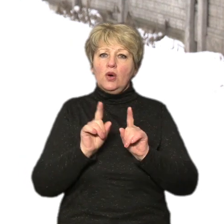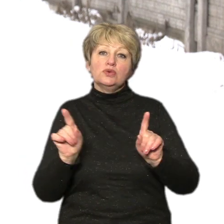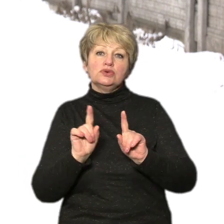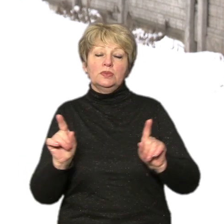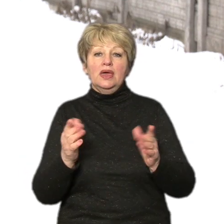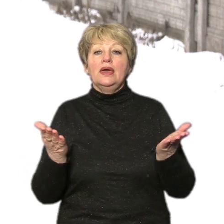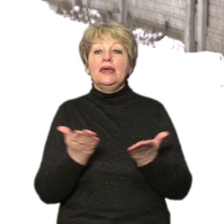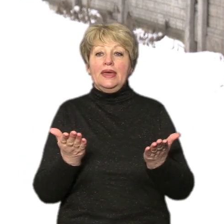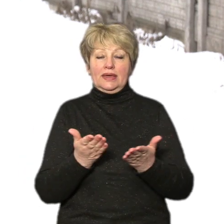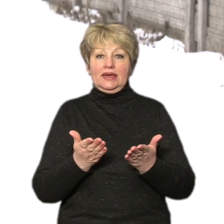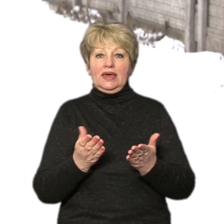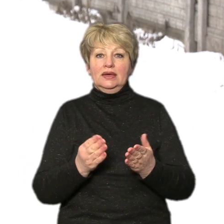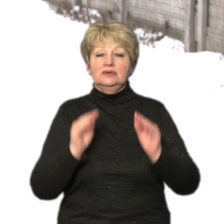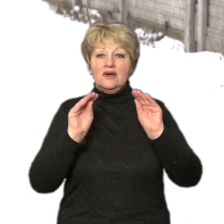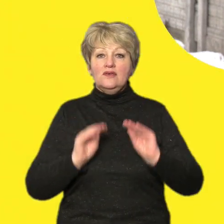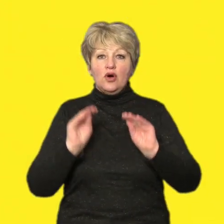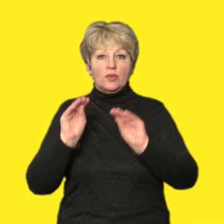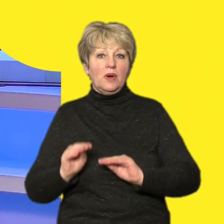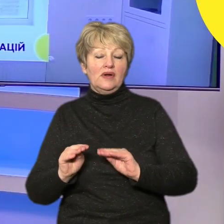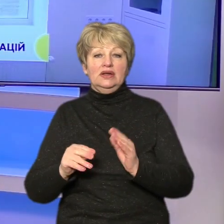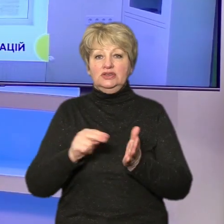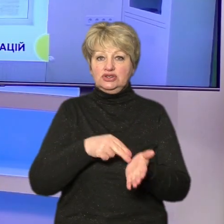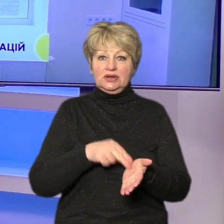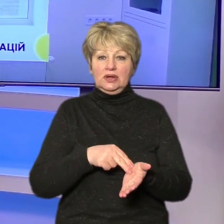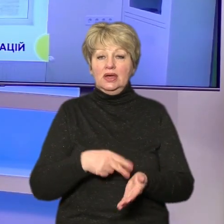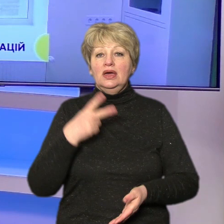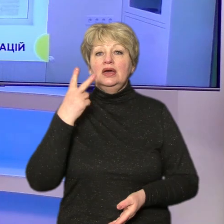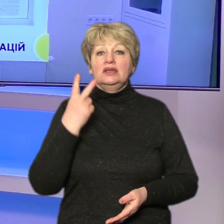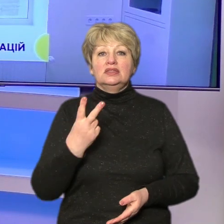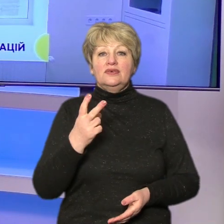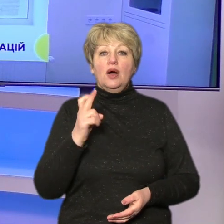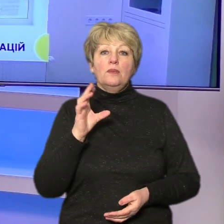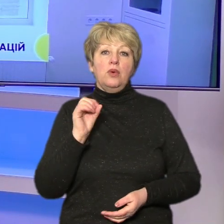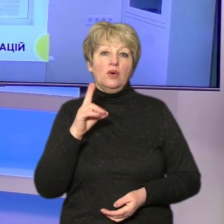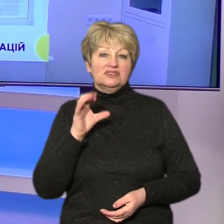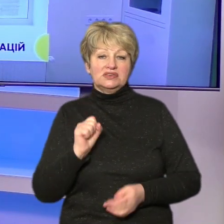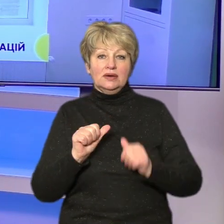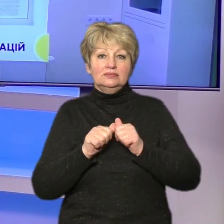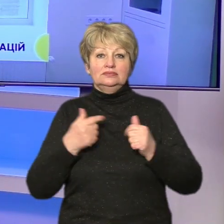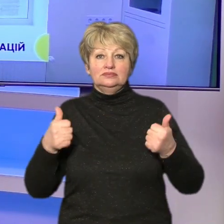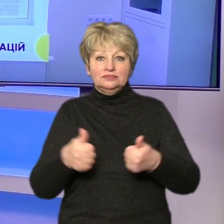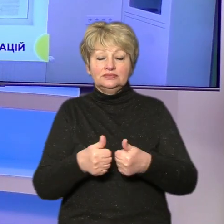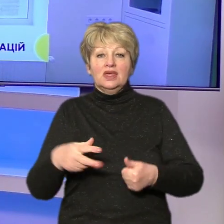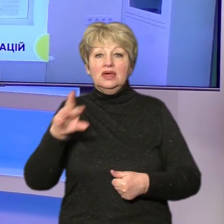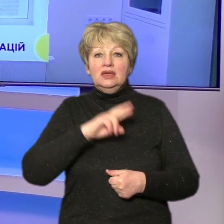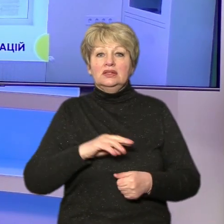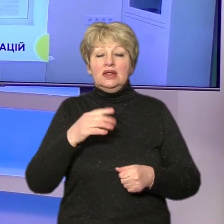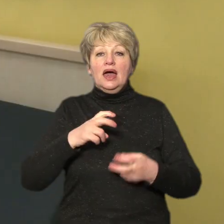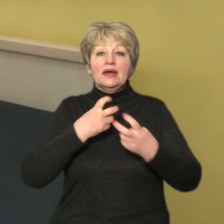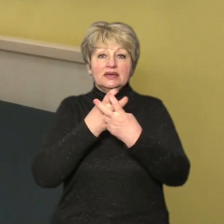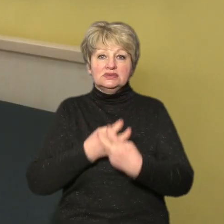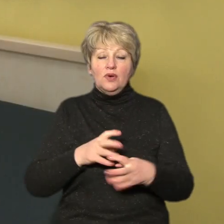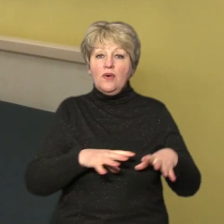формували, власне, Черкащину. Два асептичних бокси, призначених для трансплантації кісткового мозку в